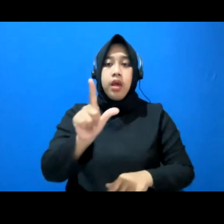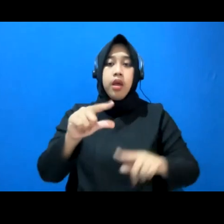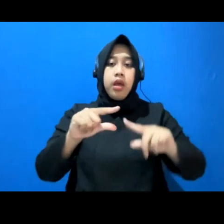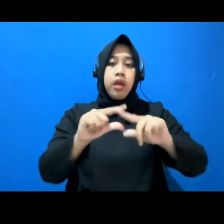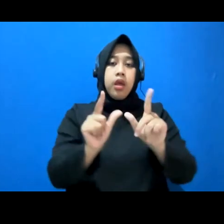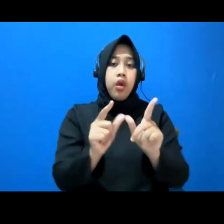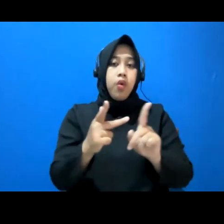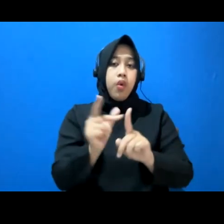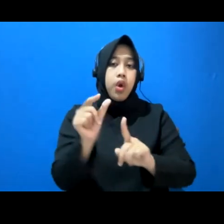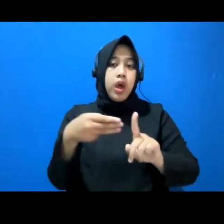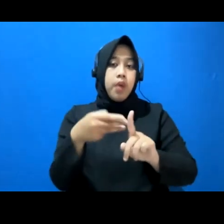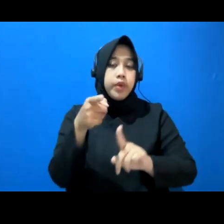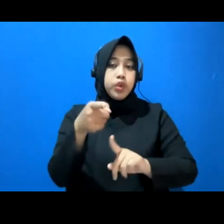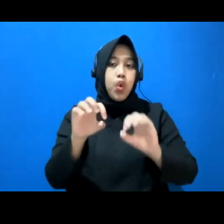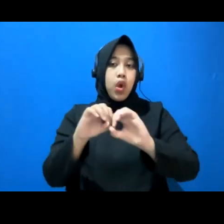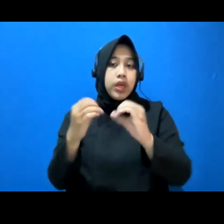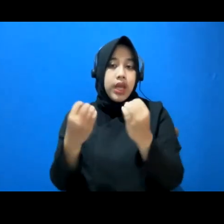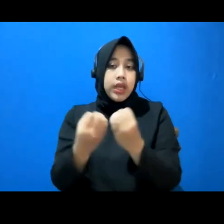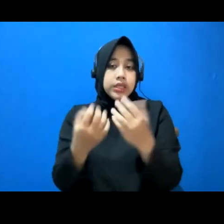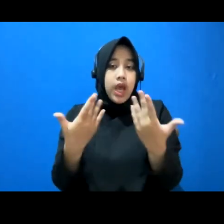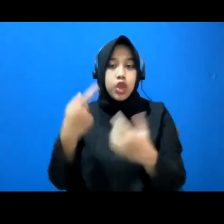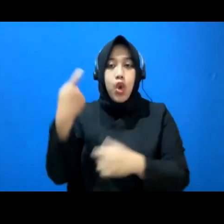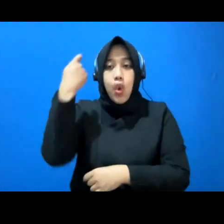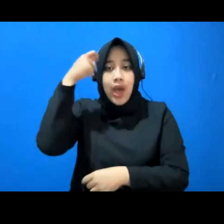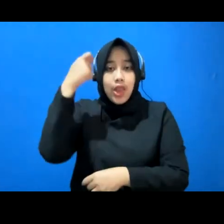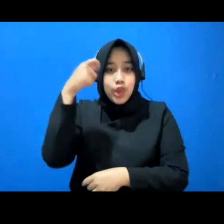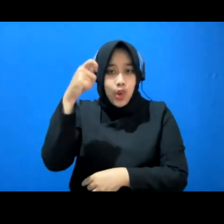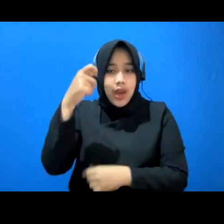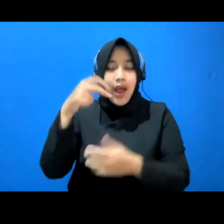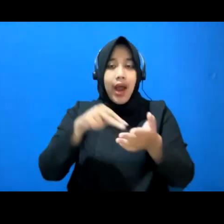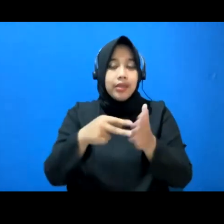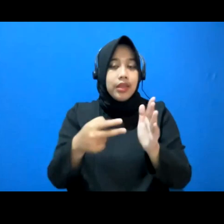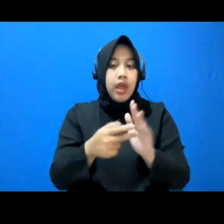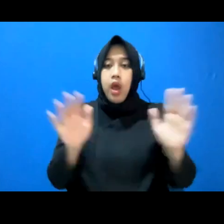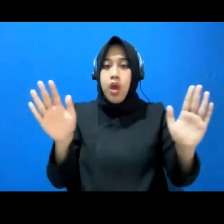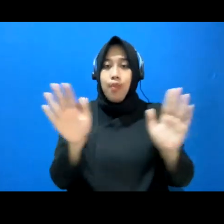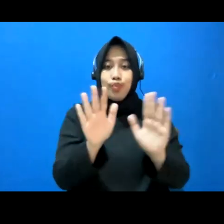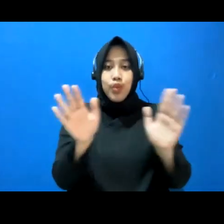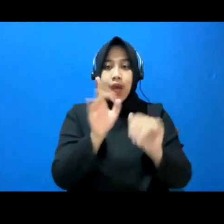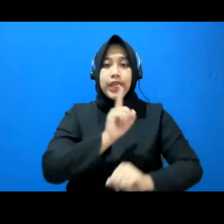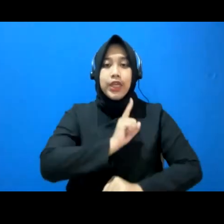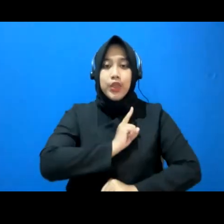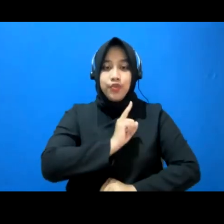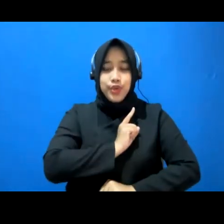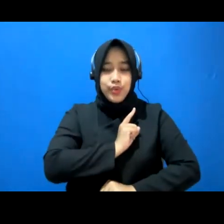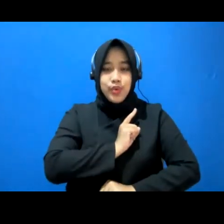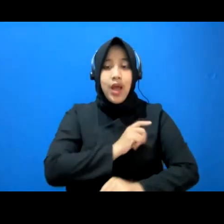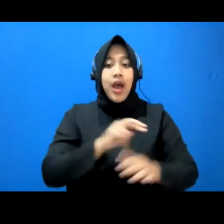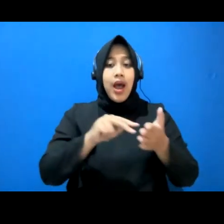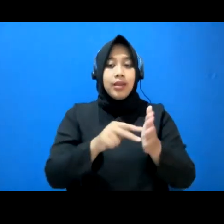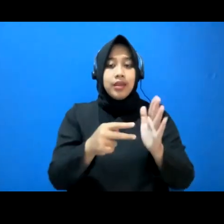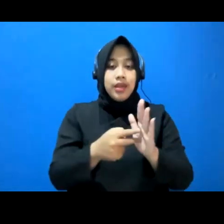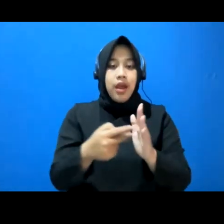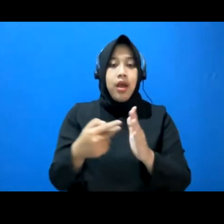saya, itu adalah organisasi atau kantor. Jadi bukan individu. Artinya, menjadi tanggung jawab